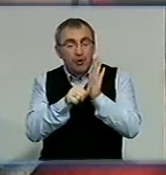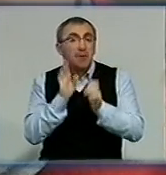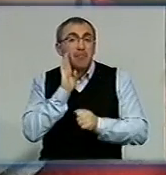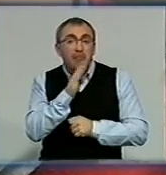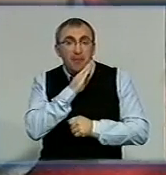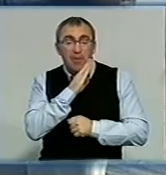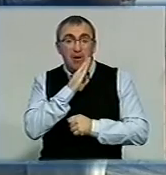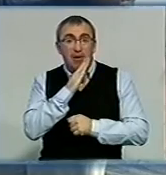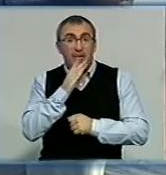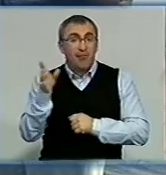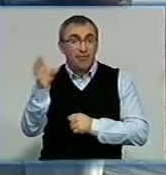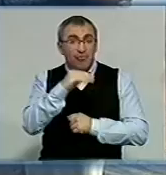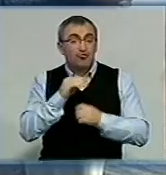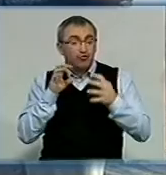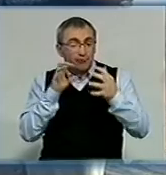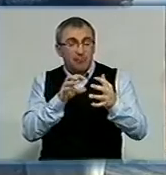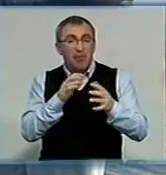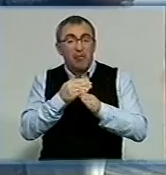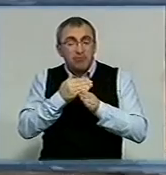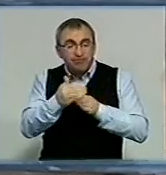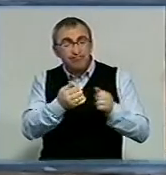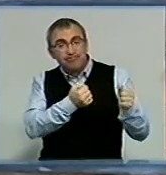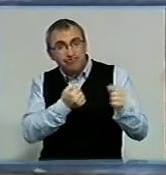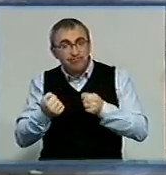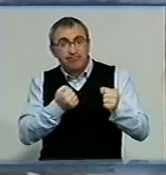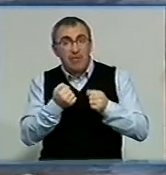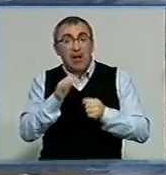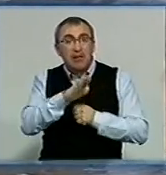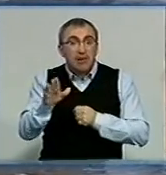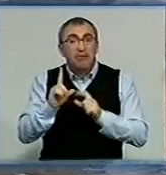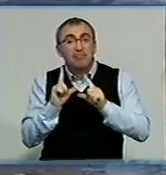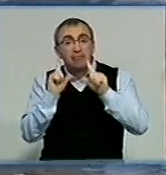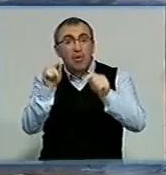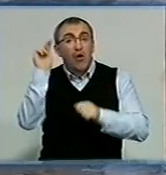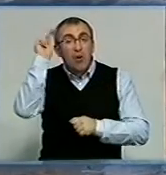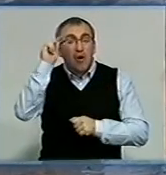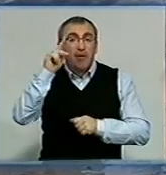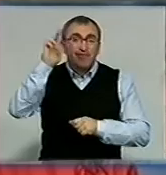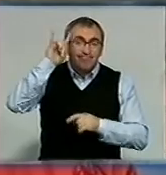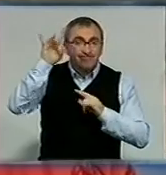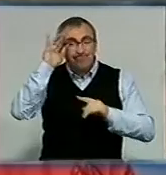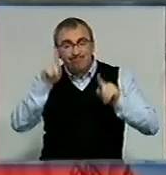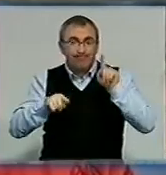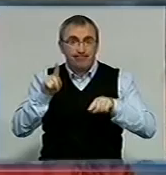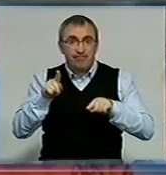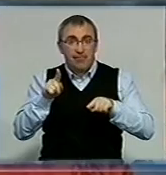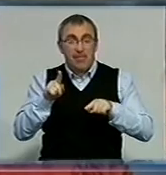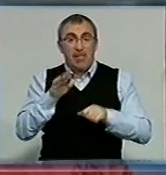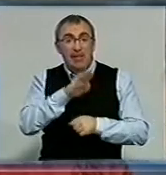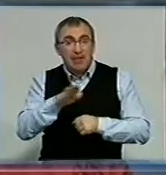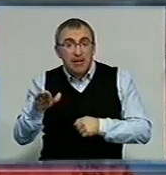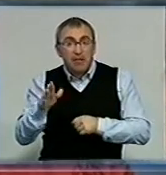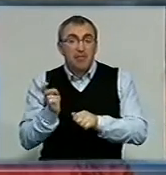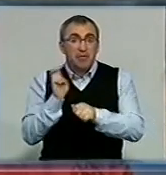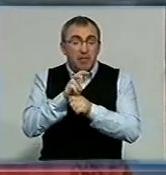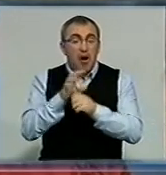тверджують, що шкільний постійно приїжджає з затримками. Нерідко діти добираються на навчання, чим прийдеться. Прийшли діти, автобуса